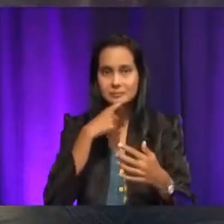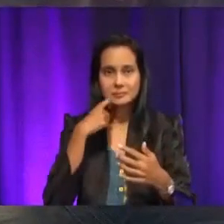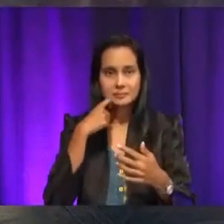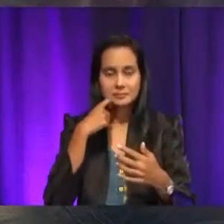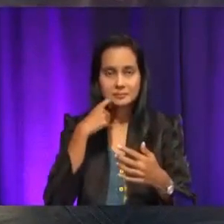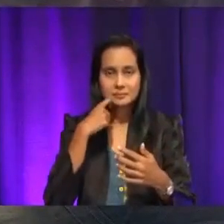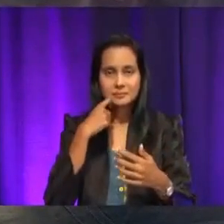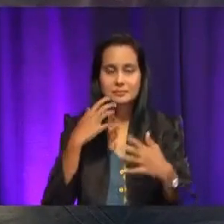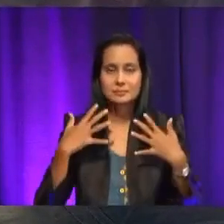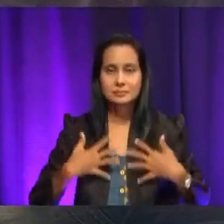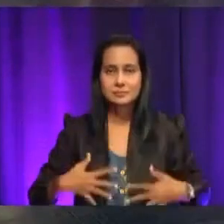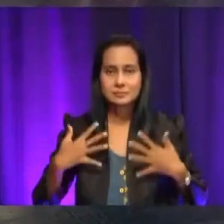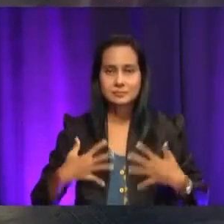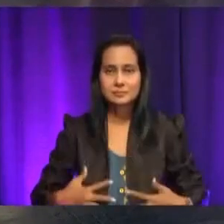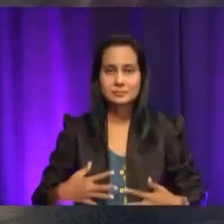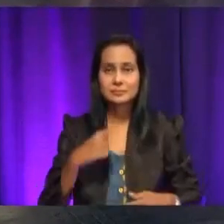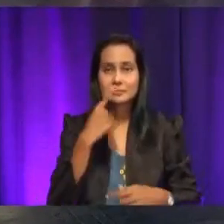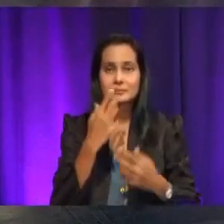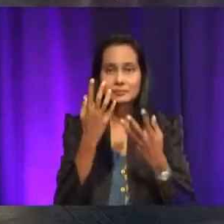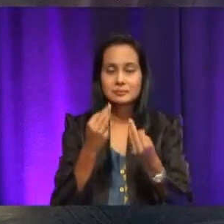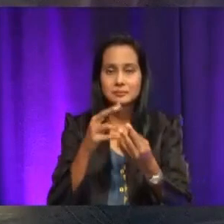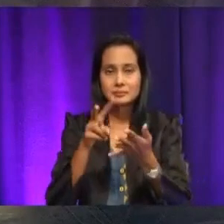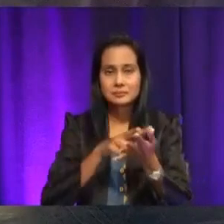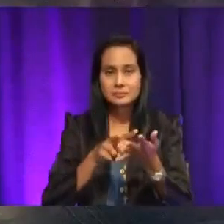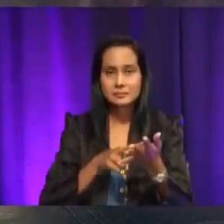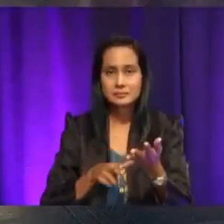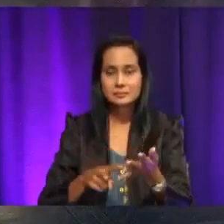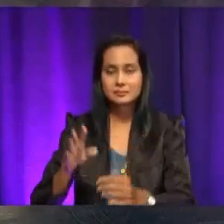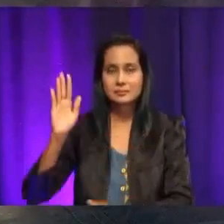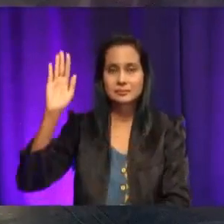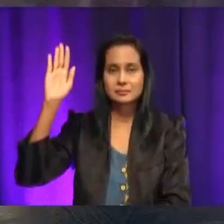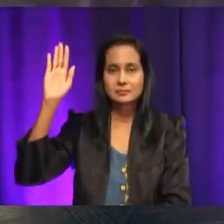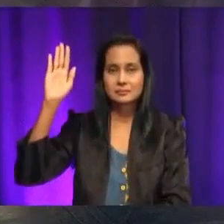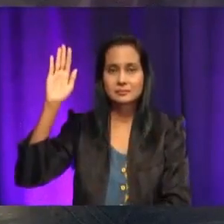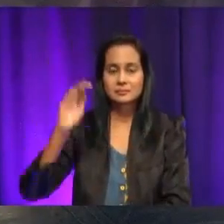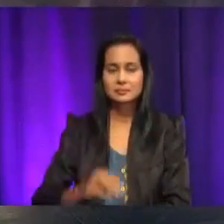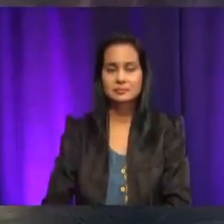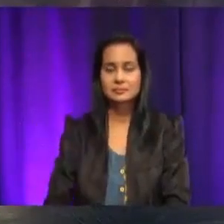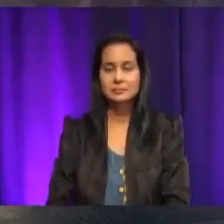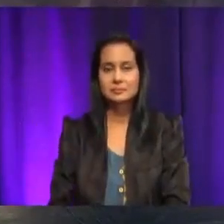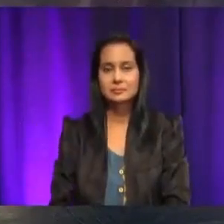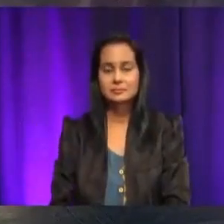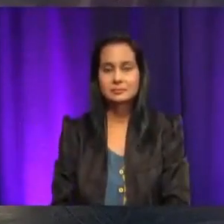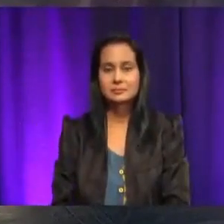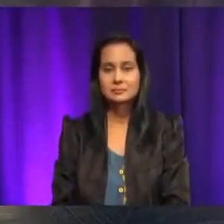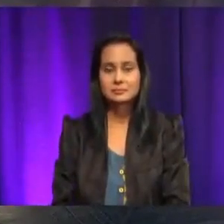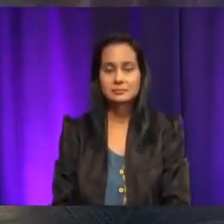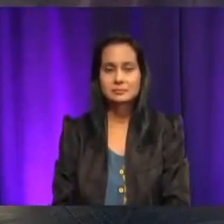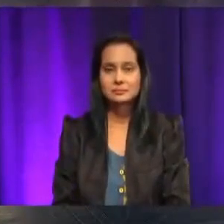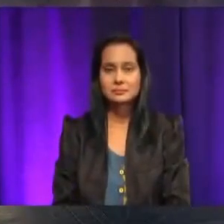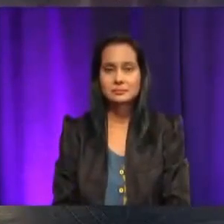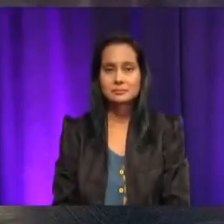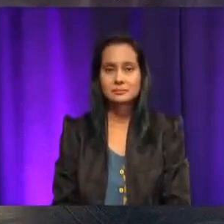siapa yang nak baca manual mesin pengering pakaian ini pula? Okey. Okey, Aish dah angkat tangan. Silakan, Aish.